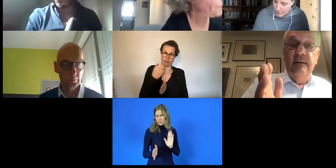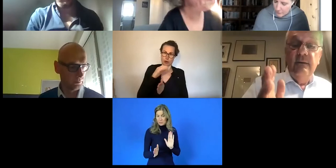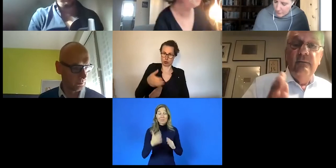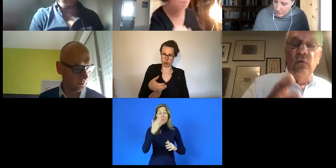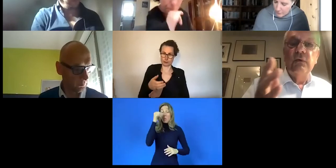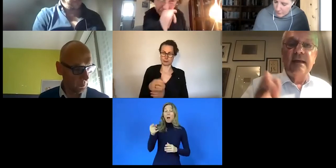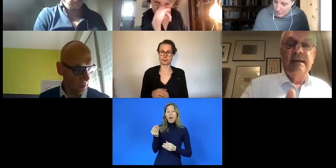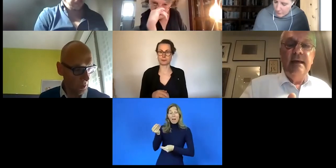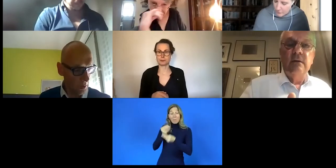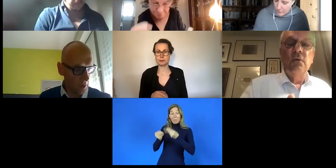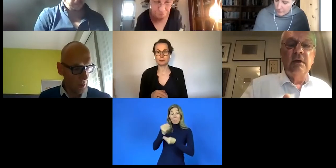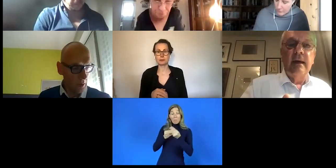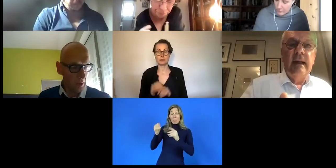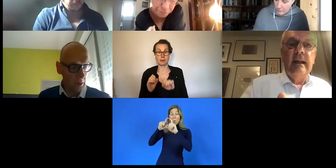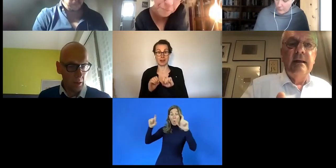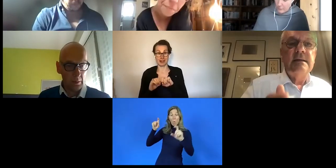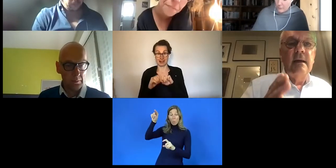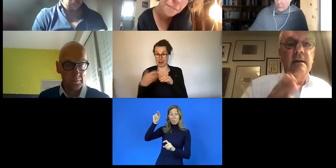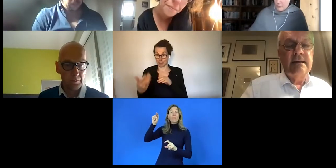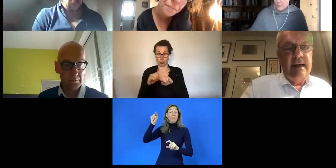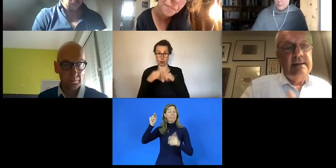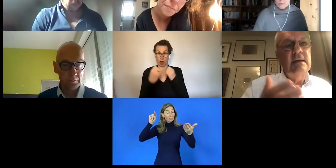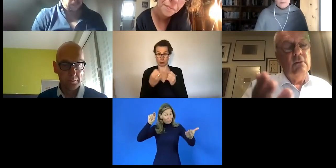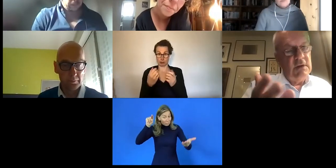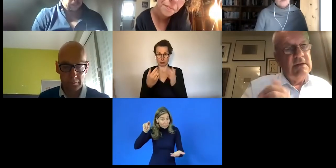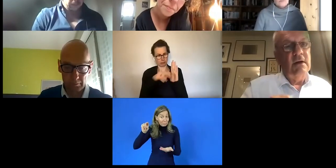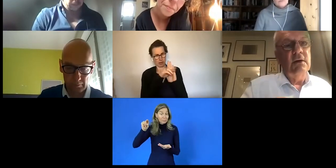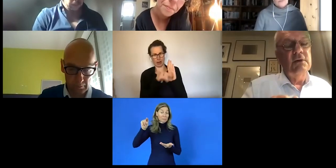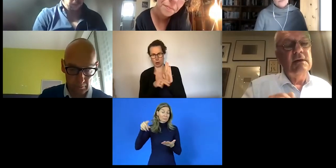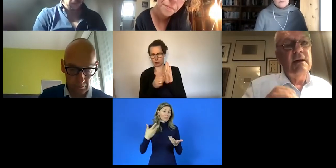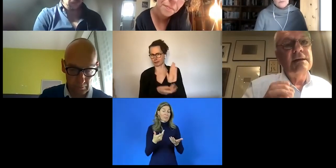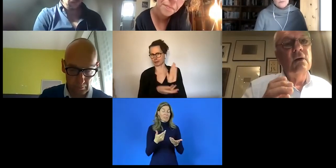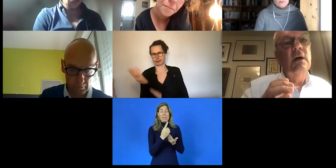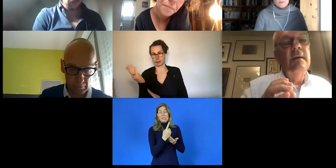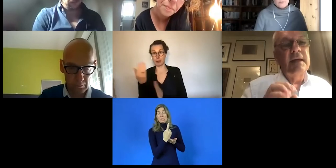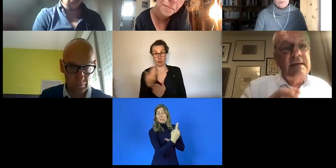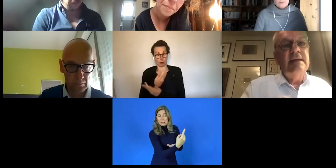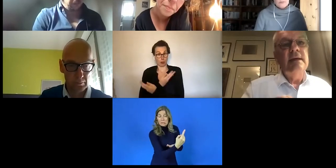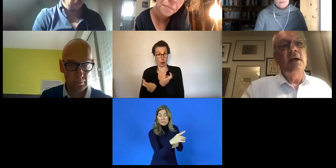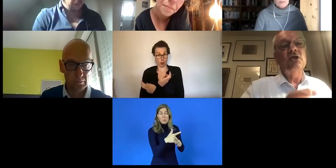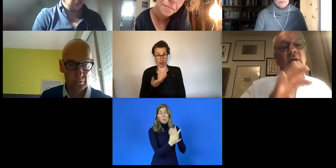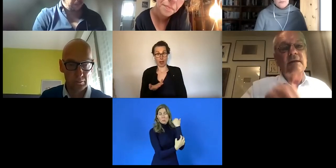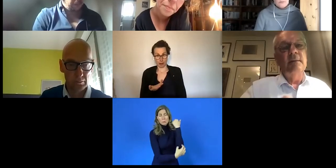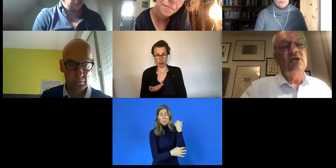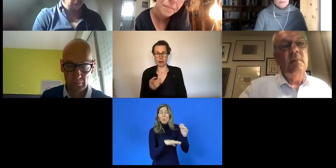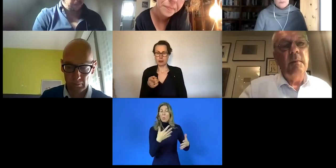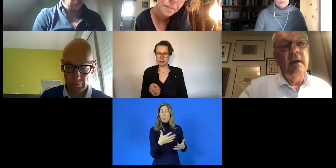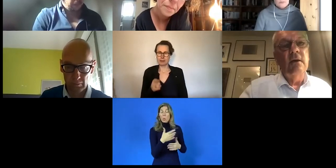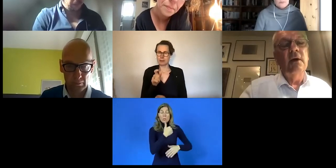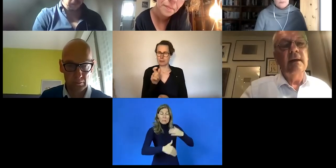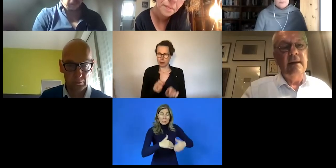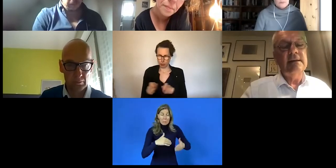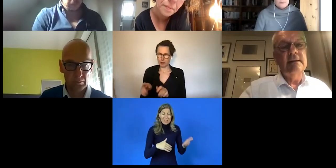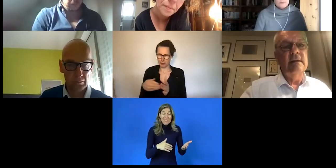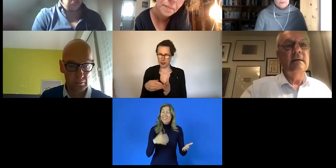Staaten, wo das nicht gut geregelt ist, zeigt sich, und das ist auch in Österreich so, dass diese Menschen, dass die Menschen mit